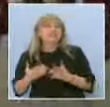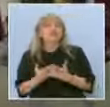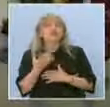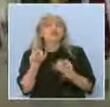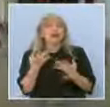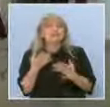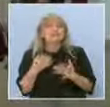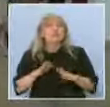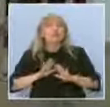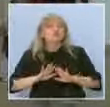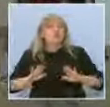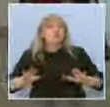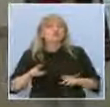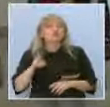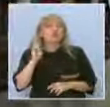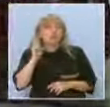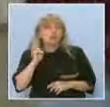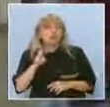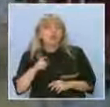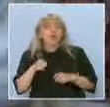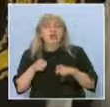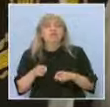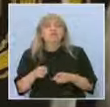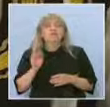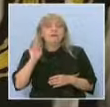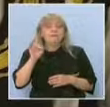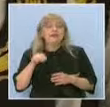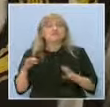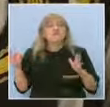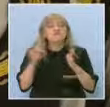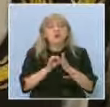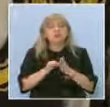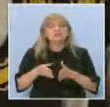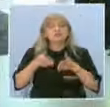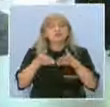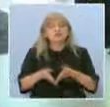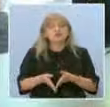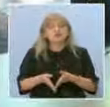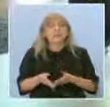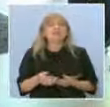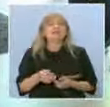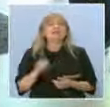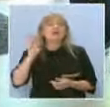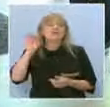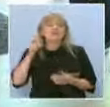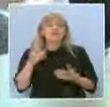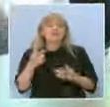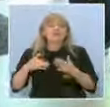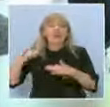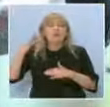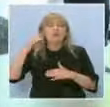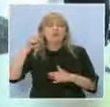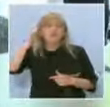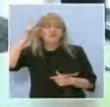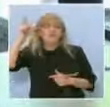преподавателите си. Това беше фокусът на посещението на настоящите и бъдещи педагози от Университета по приложни науки, най-голямото висше